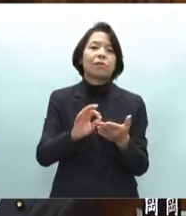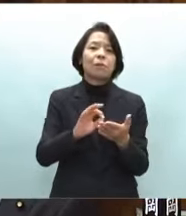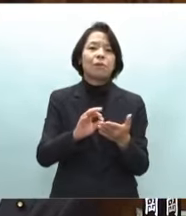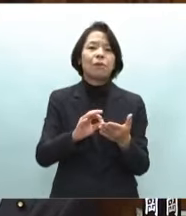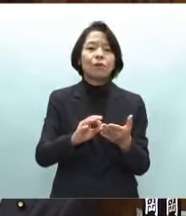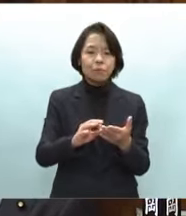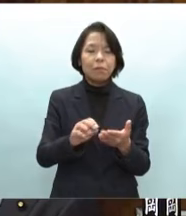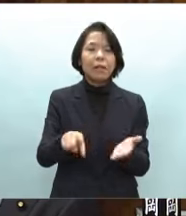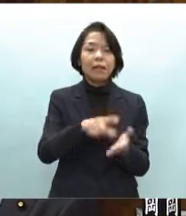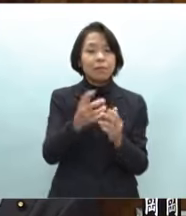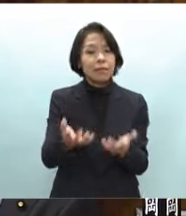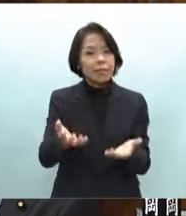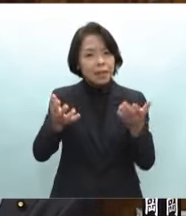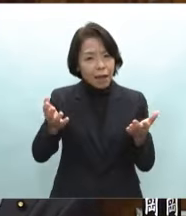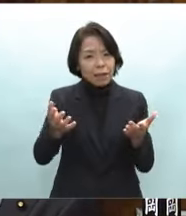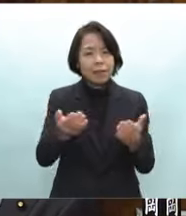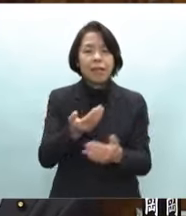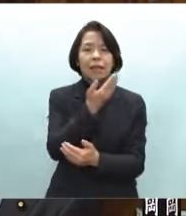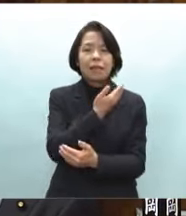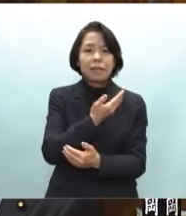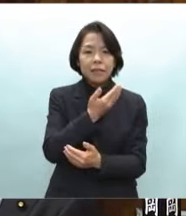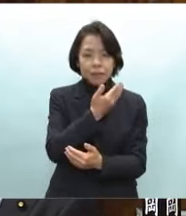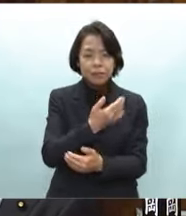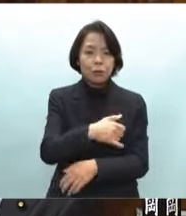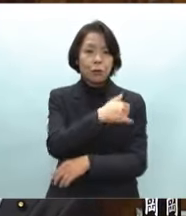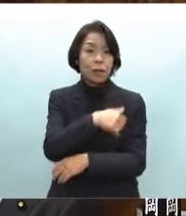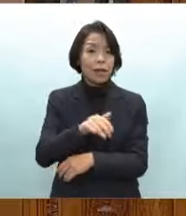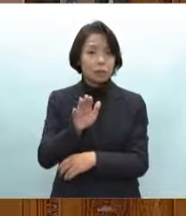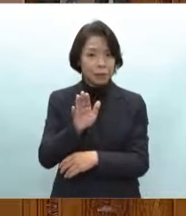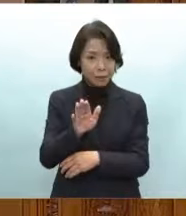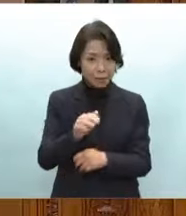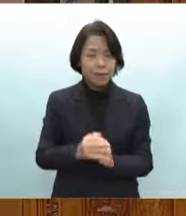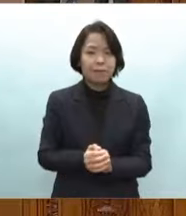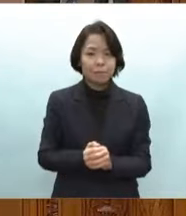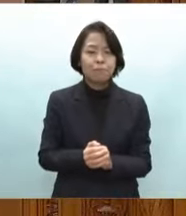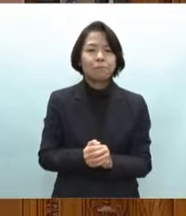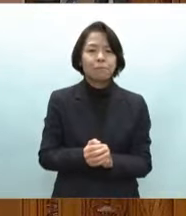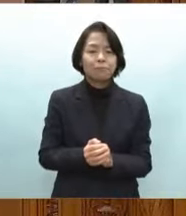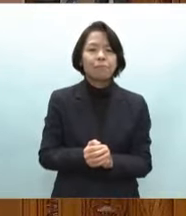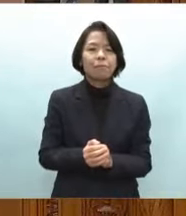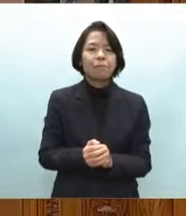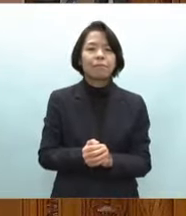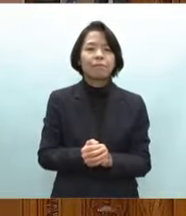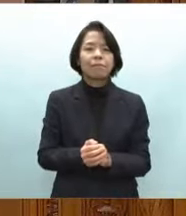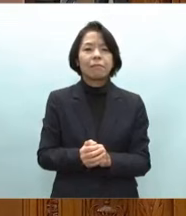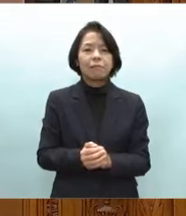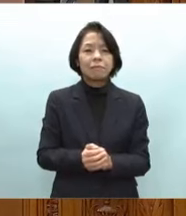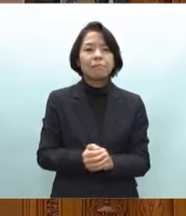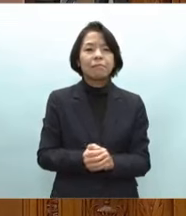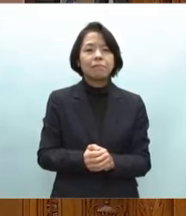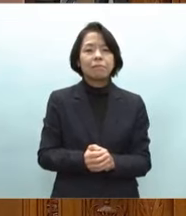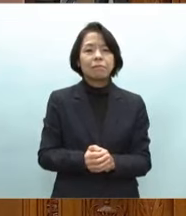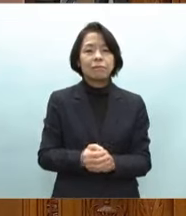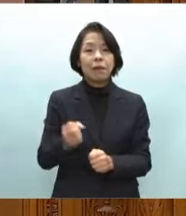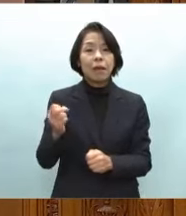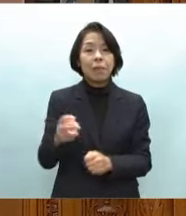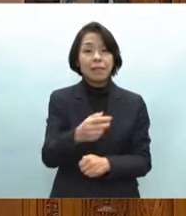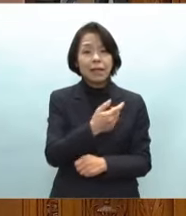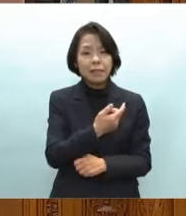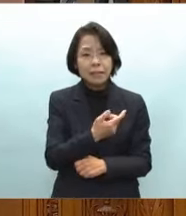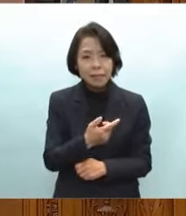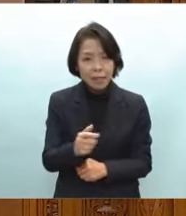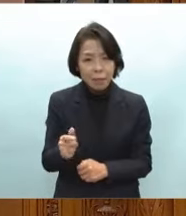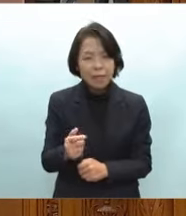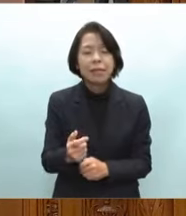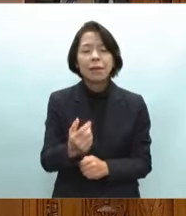域活性化に重要な役割を果たすのみならず多重的な新幹